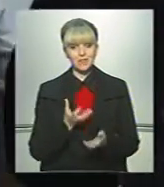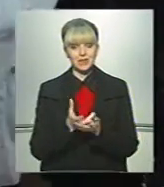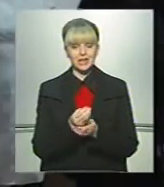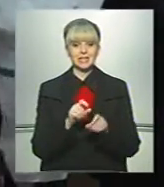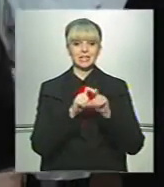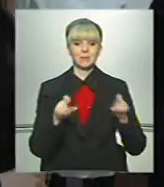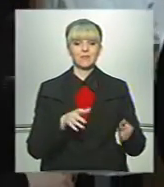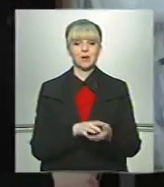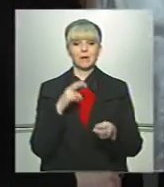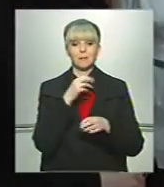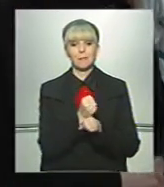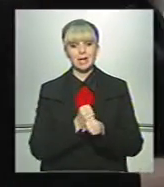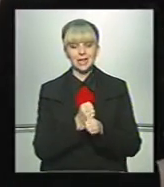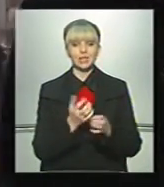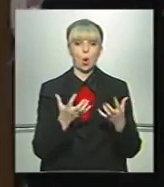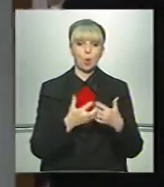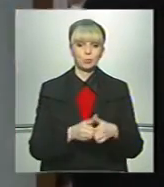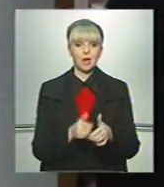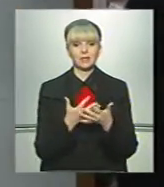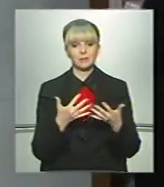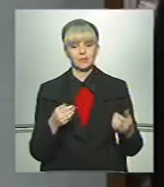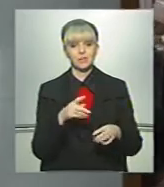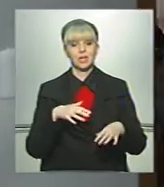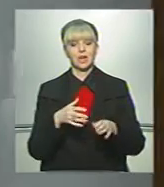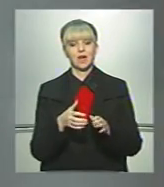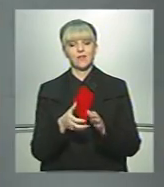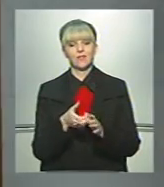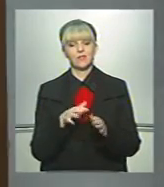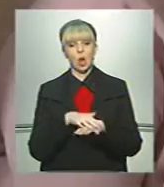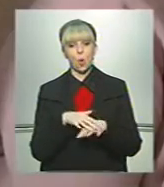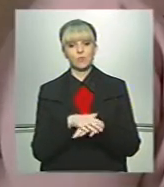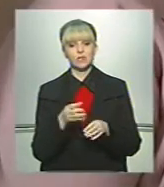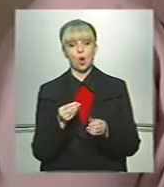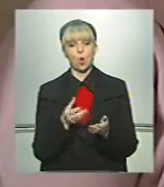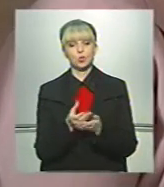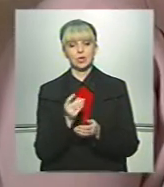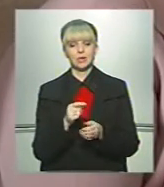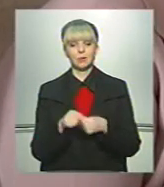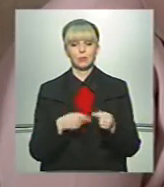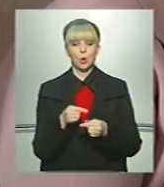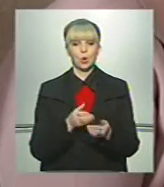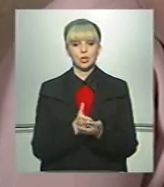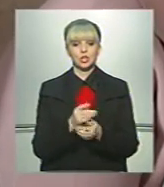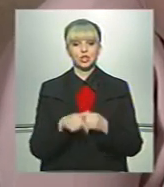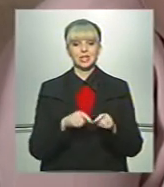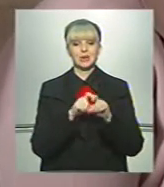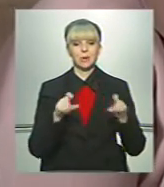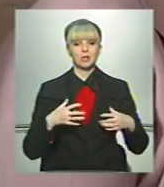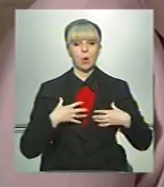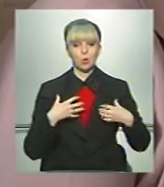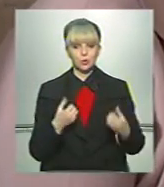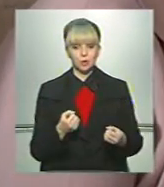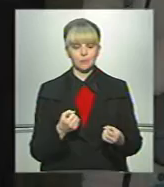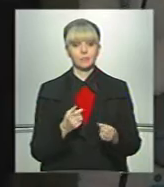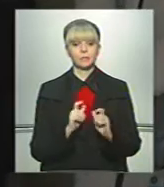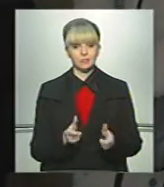витрачає на медикаменти, обладнання тощо. Вони ж враховуються в кошторисі, який проходить через Департамент охорони здоров'я. Проте, згідно